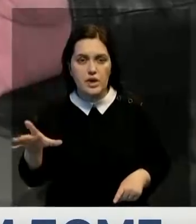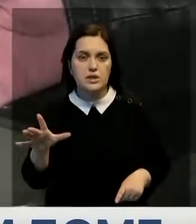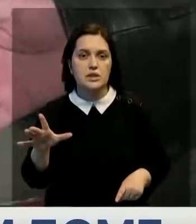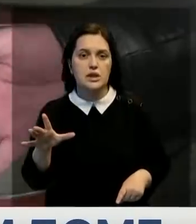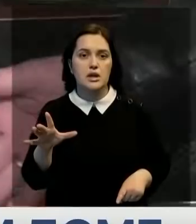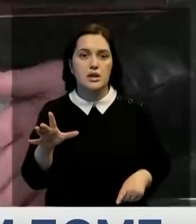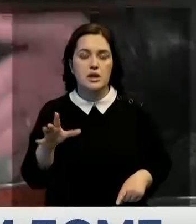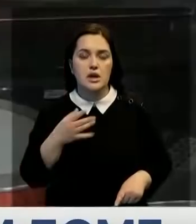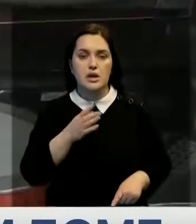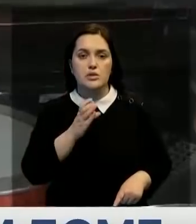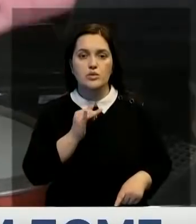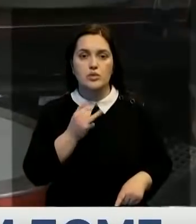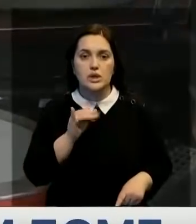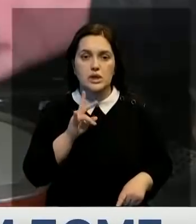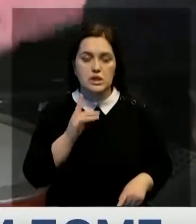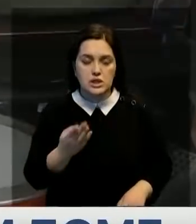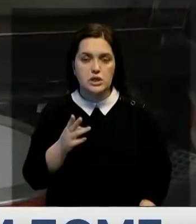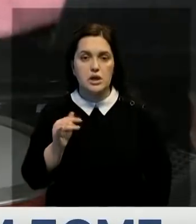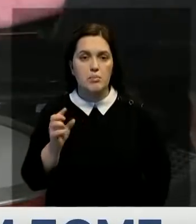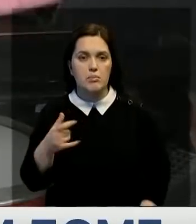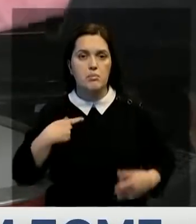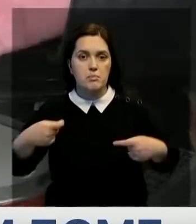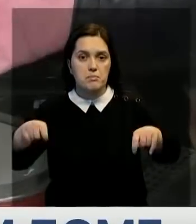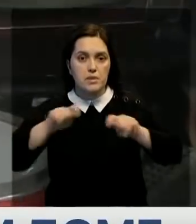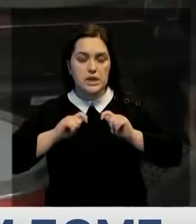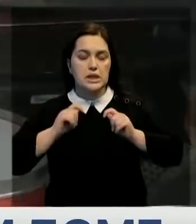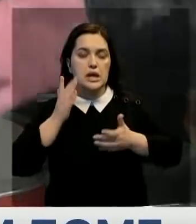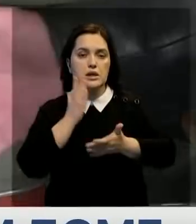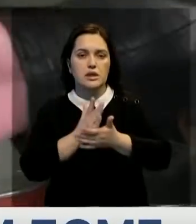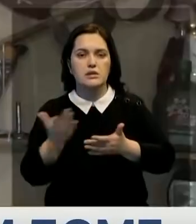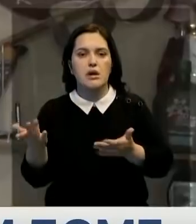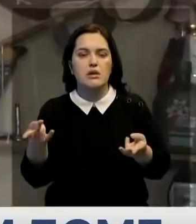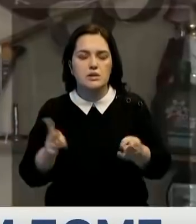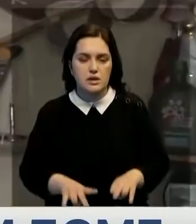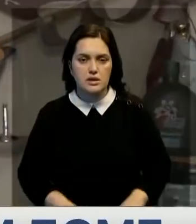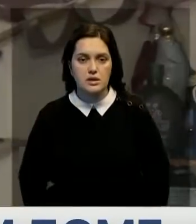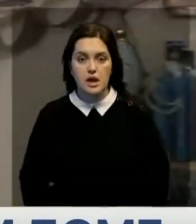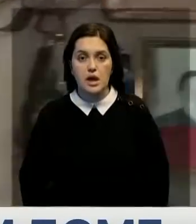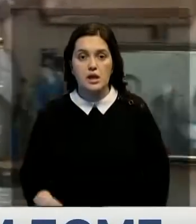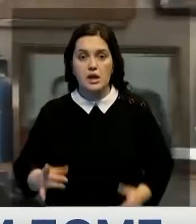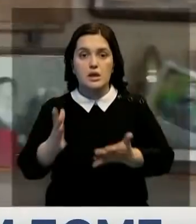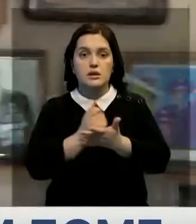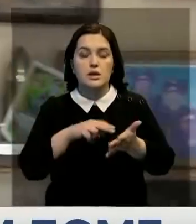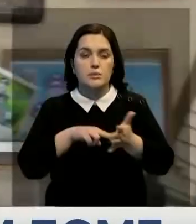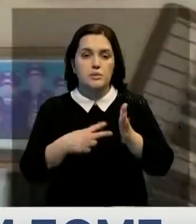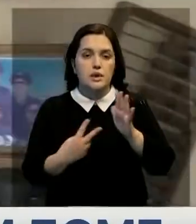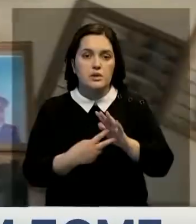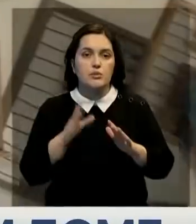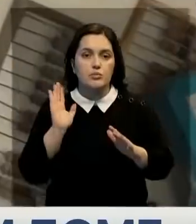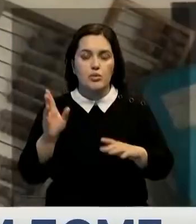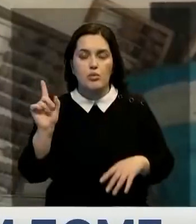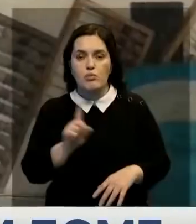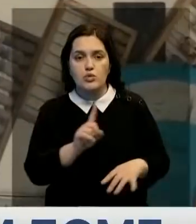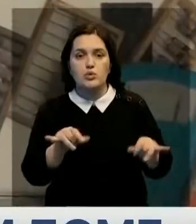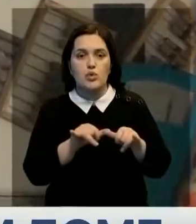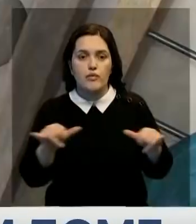Талекхабала и Марат Суинышев. Их дети передали в мой музей ряд уникальных вещей. К слову, коллекционер планирует расширить музей и